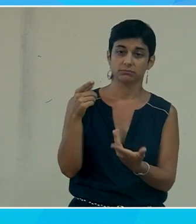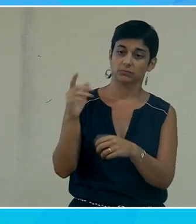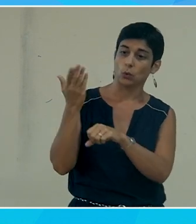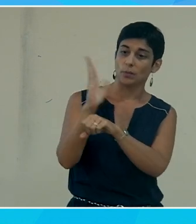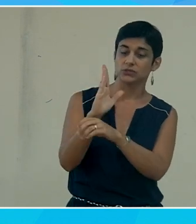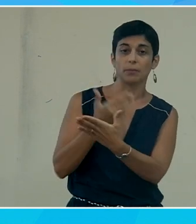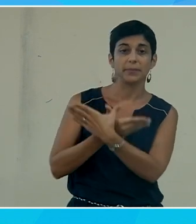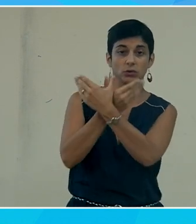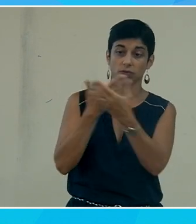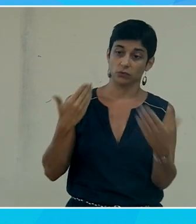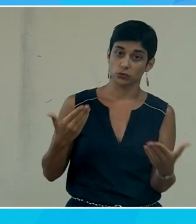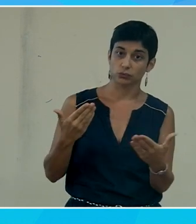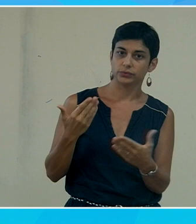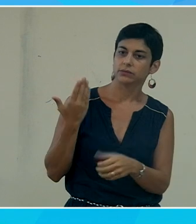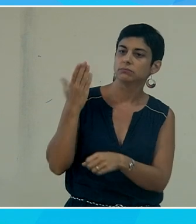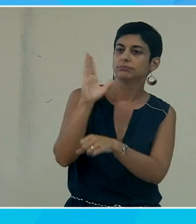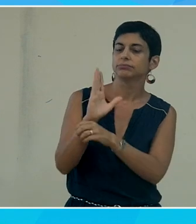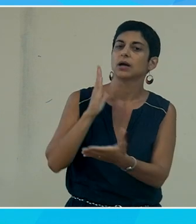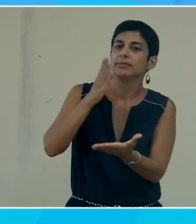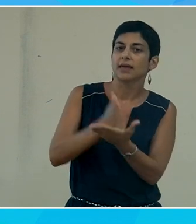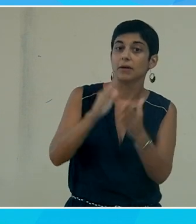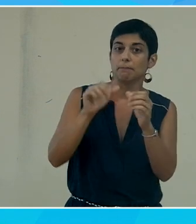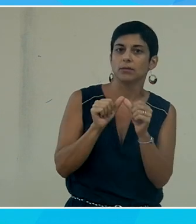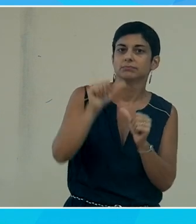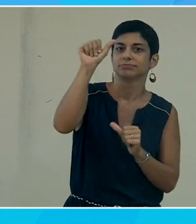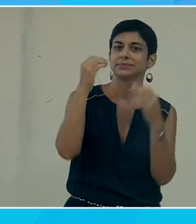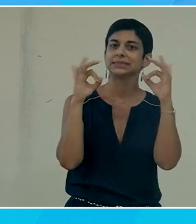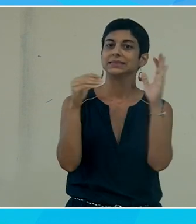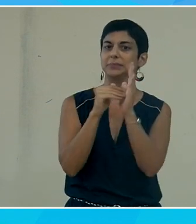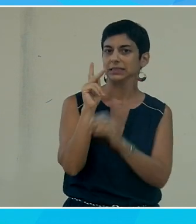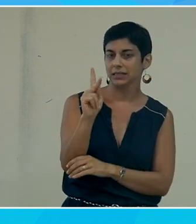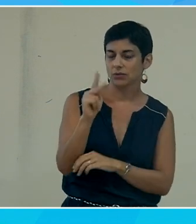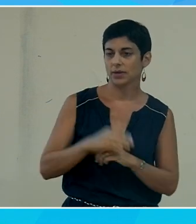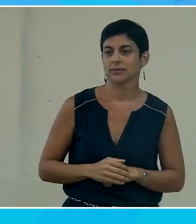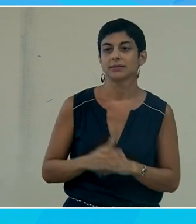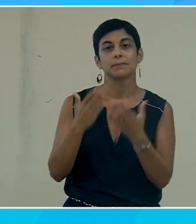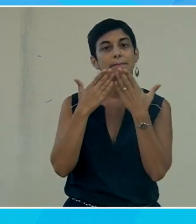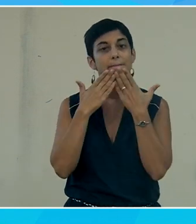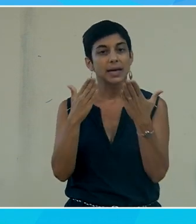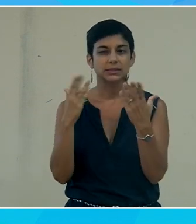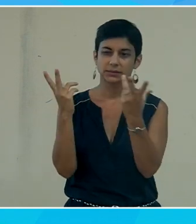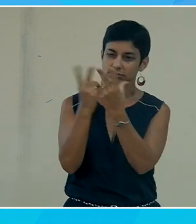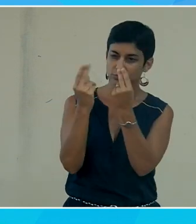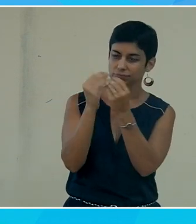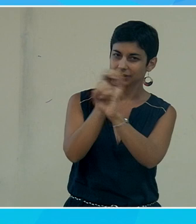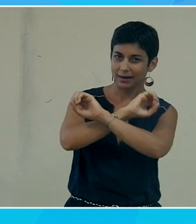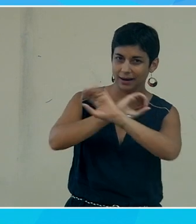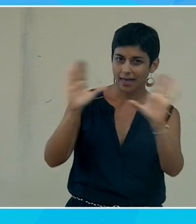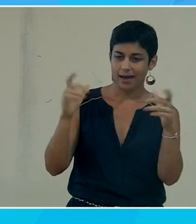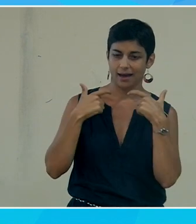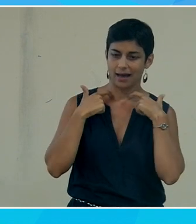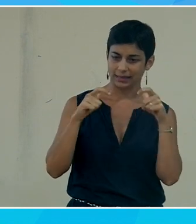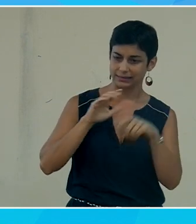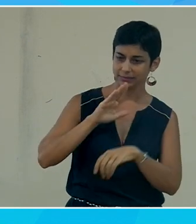intervenu aujourd'hui même si tu as 10 micr de nous un grand merci pour cet éclairage Microsoft sur l'accessivité